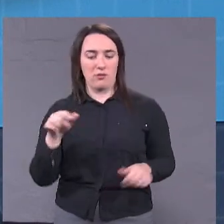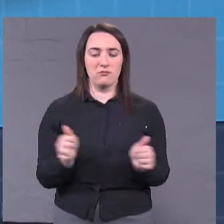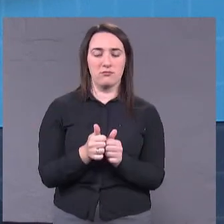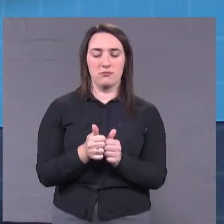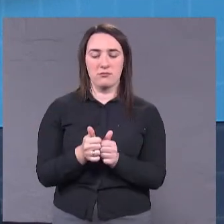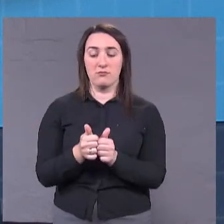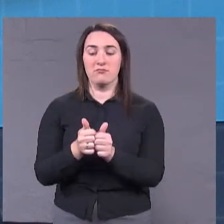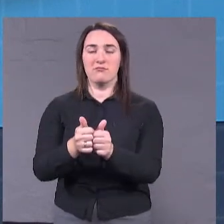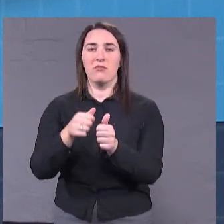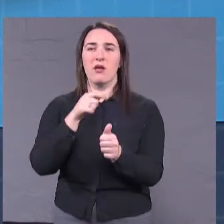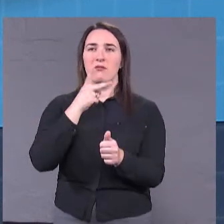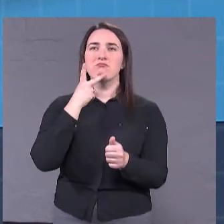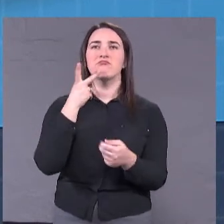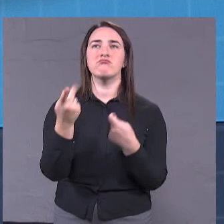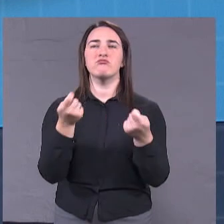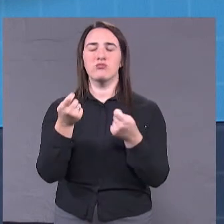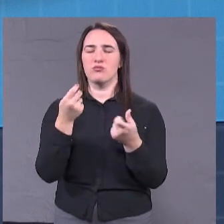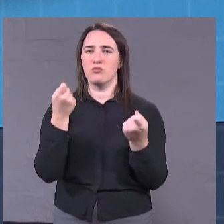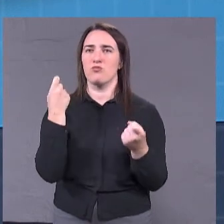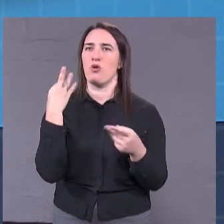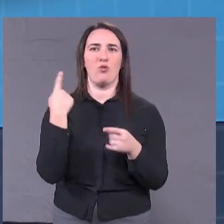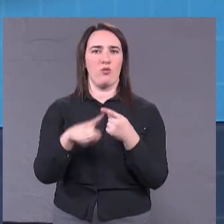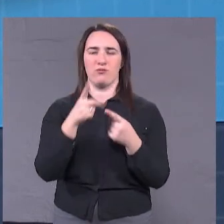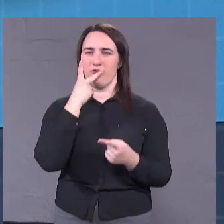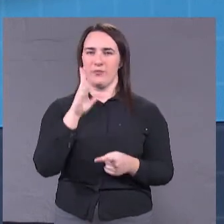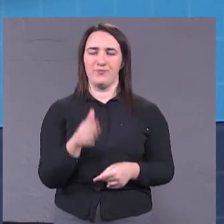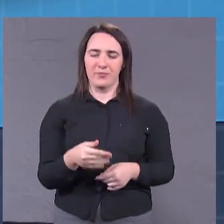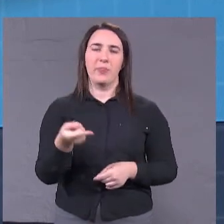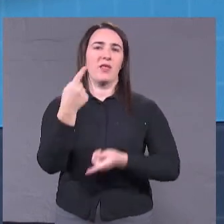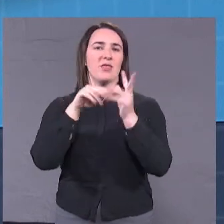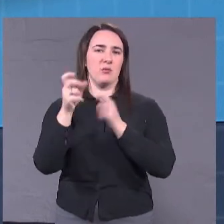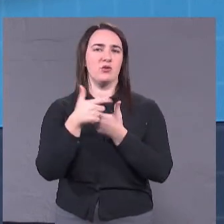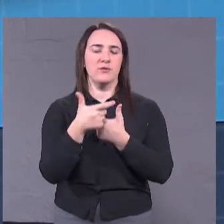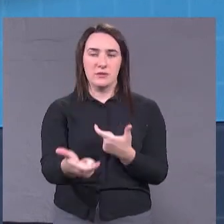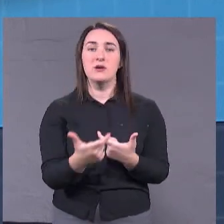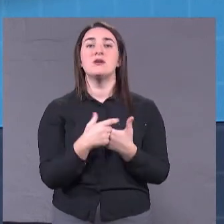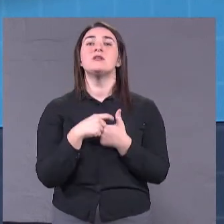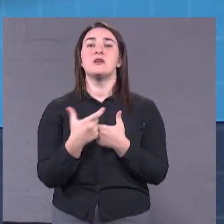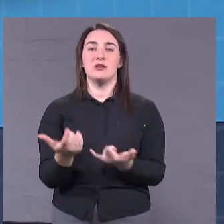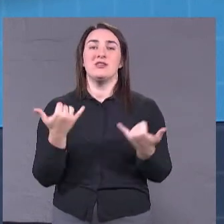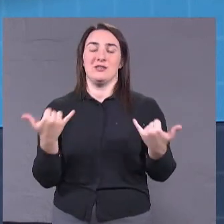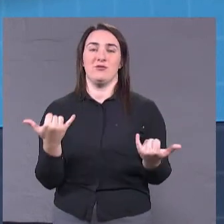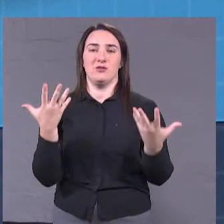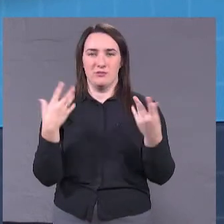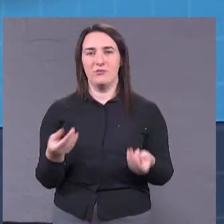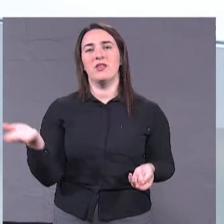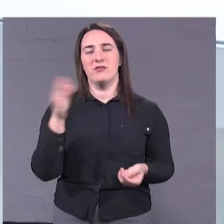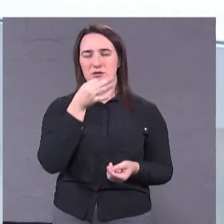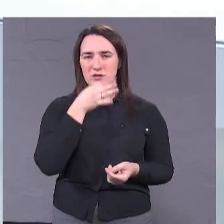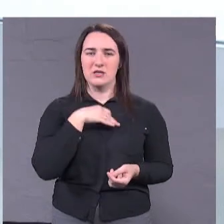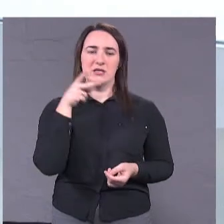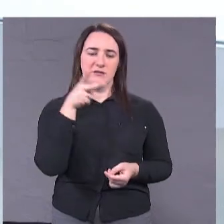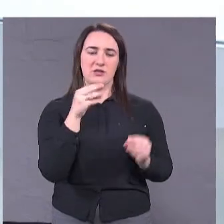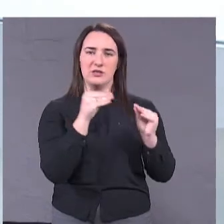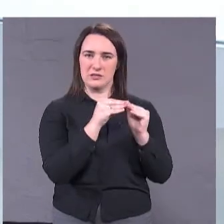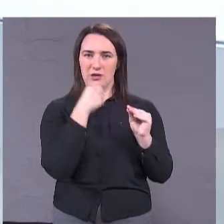посмотришь на управлении і на руководство городом. Возвращаюсь к дорогам. Все-таки дороги на сьогоднішній день, давайте скажем так, з 2010 року по